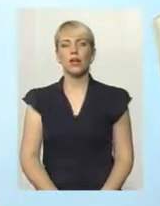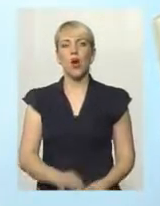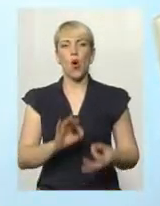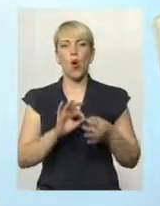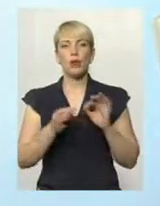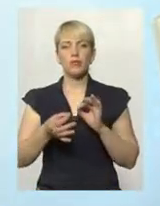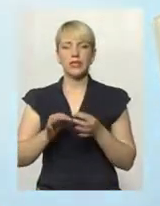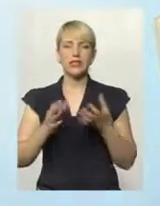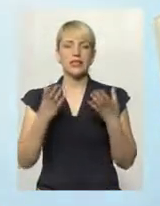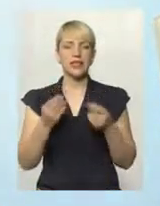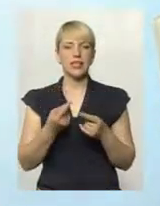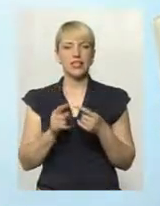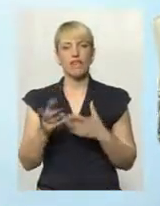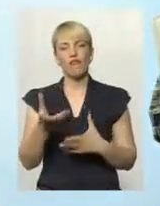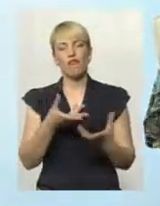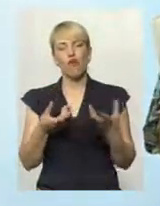формальність?